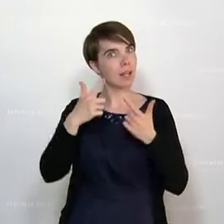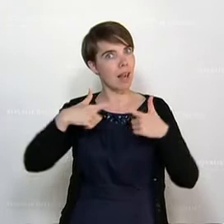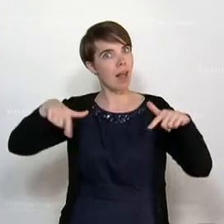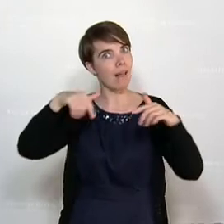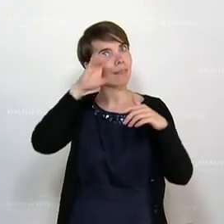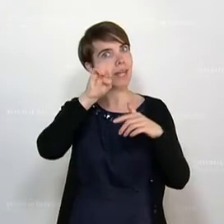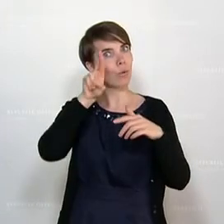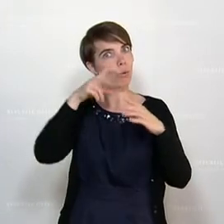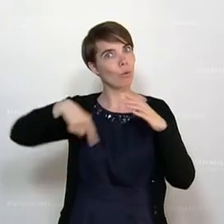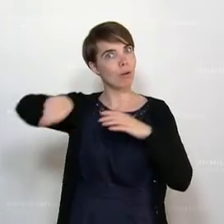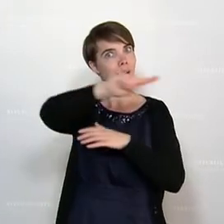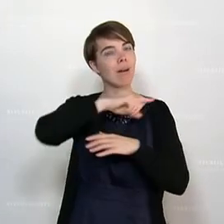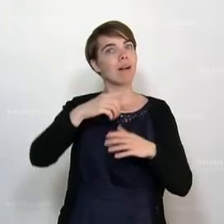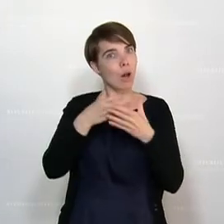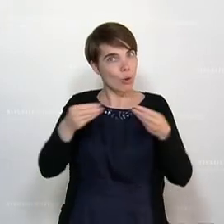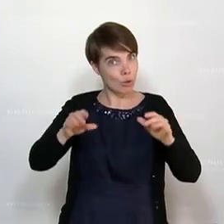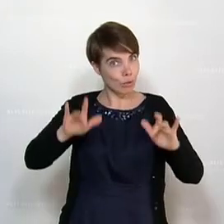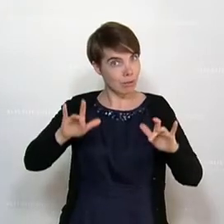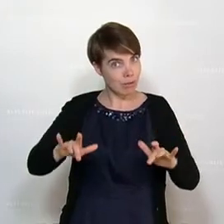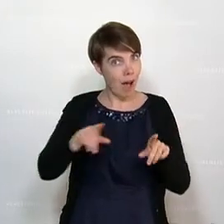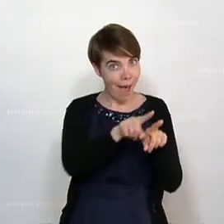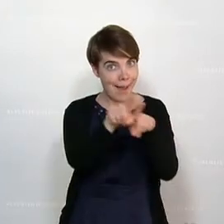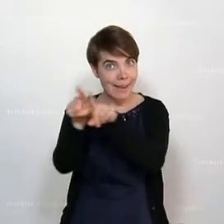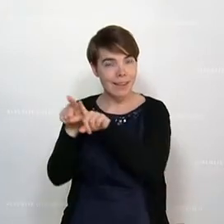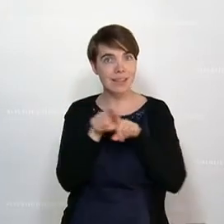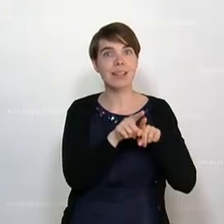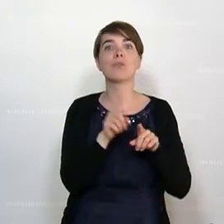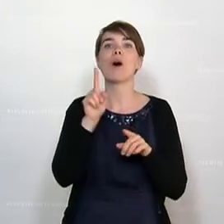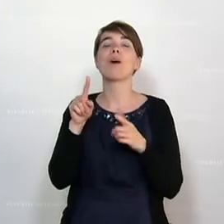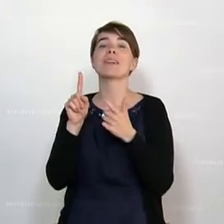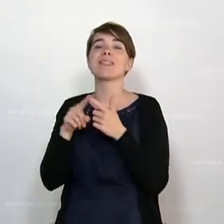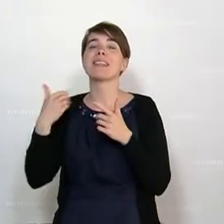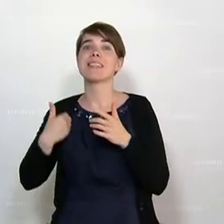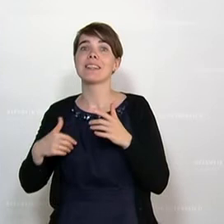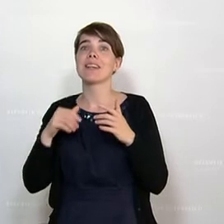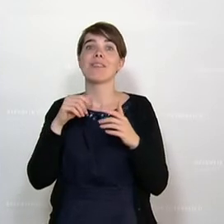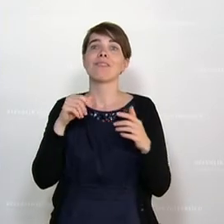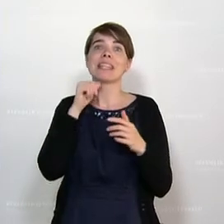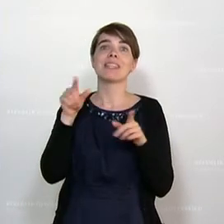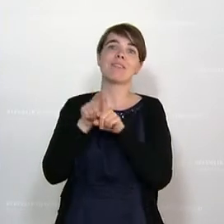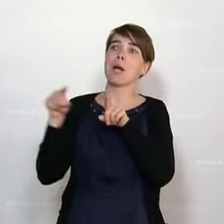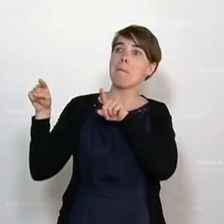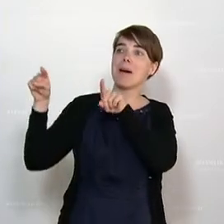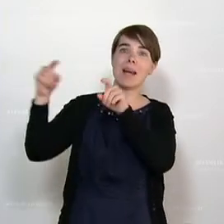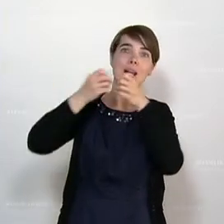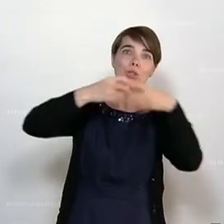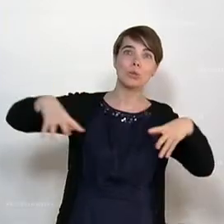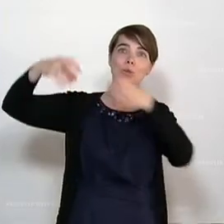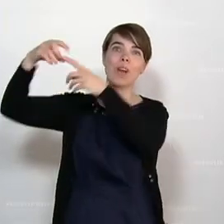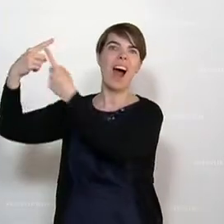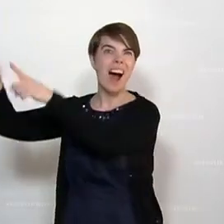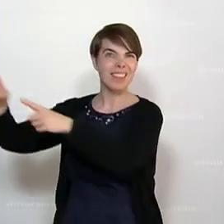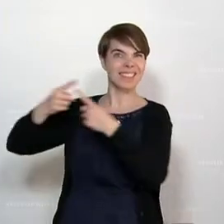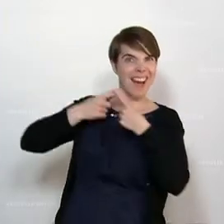innerhalb der EU mit einer dementsprechenden Lösung eben kommen, sondern eben auch gleichzeitig sicherstellen, dass wir eben keine Parallelstrukturen, wie von vielen befürchtet, eben